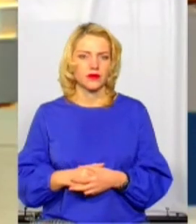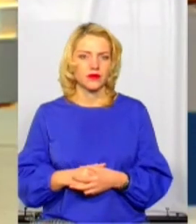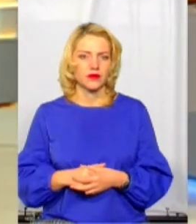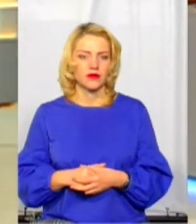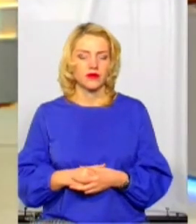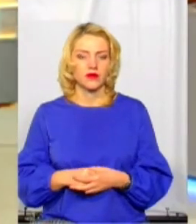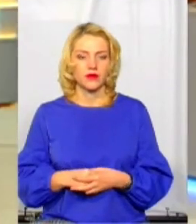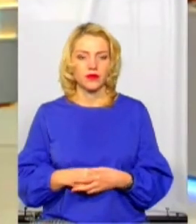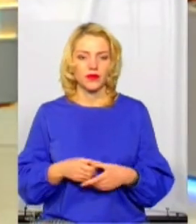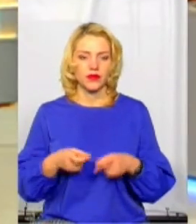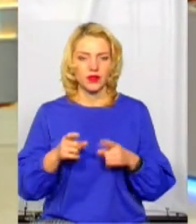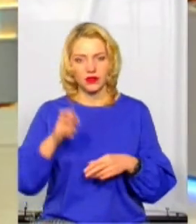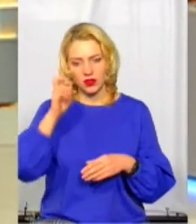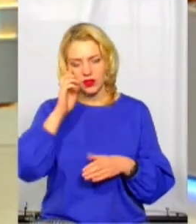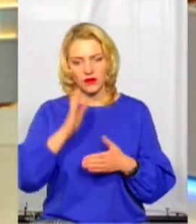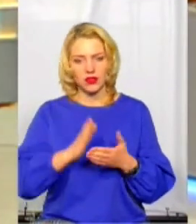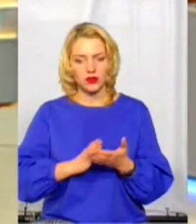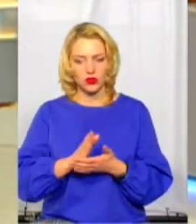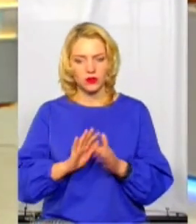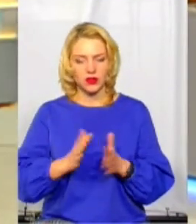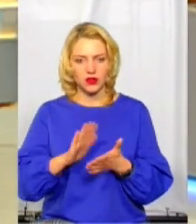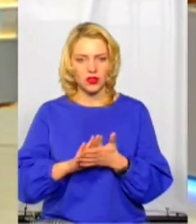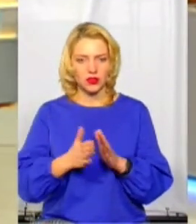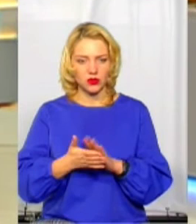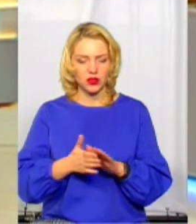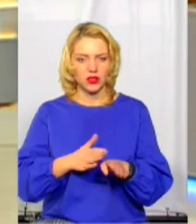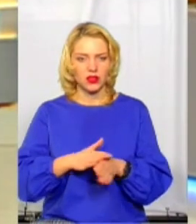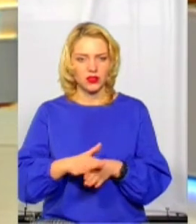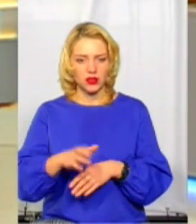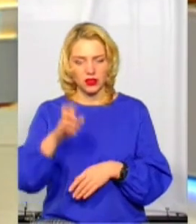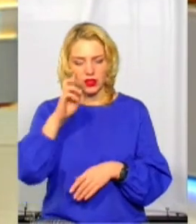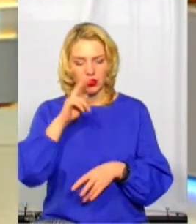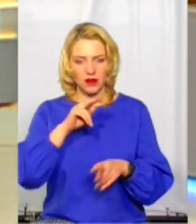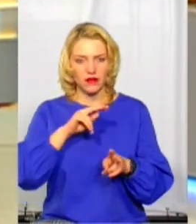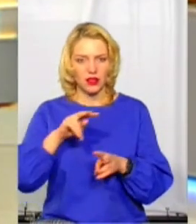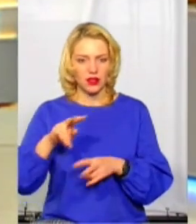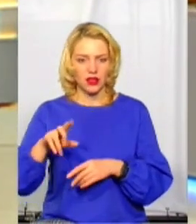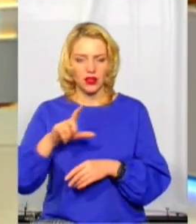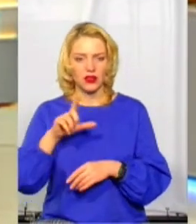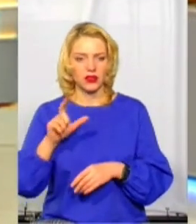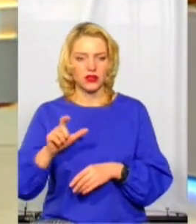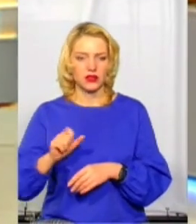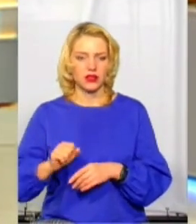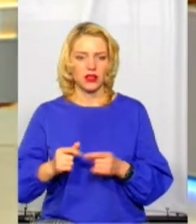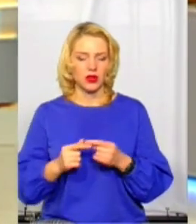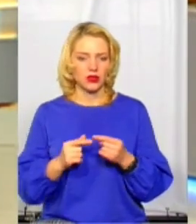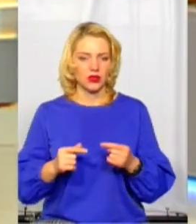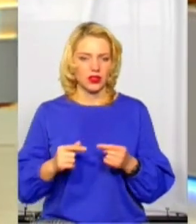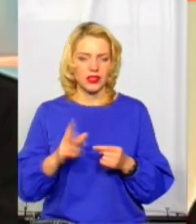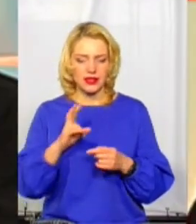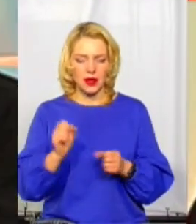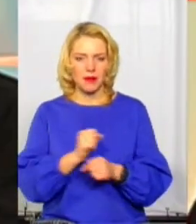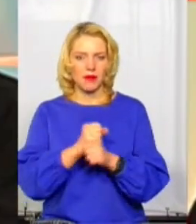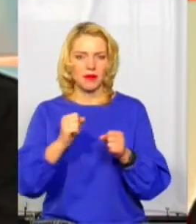далі до вас. Дійсно, Державна служба надзвичайних ситуацій здійснює державний ринковий нагляд за піротехнічною продукцією. Для піротехнічної